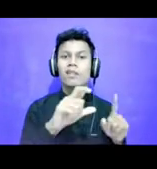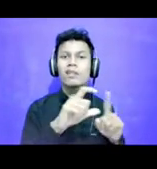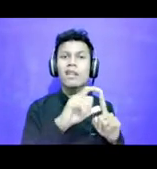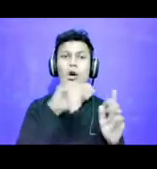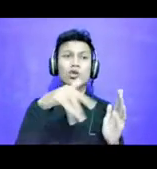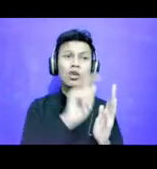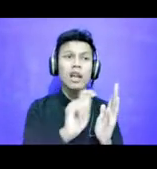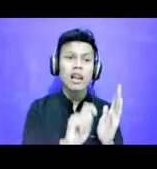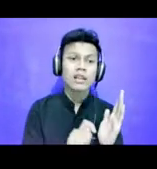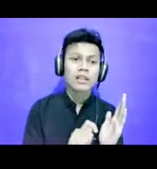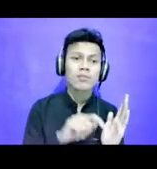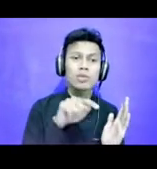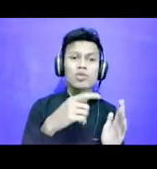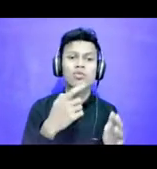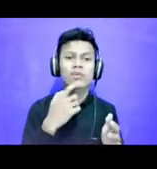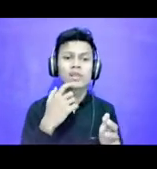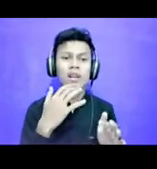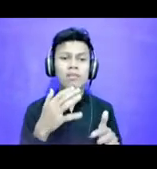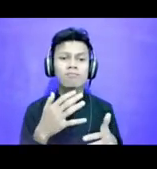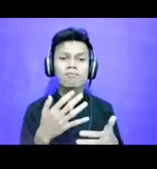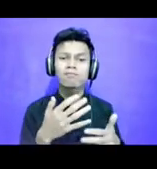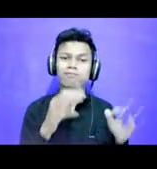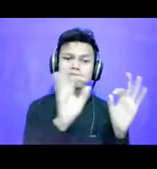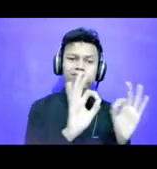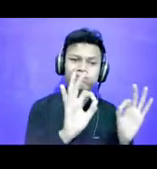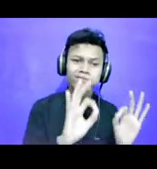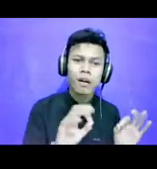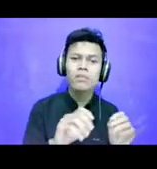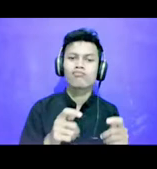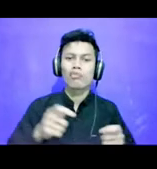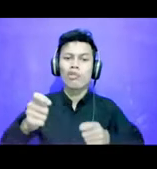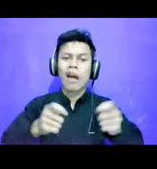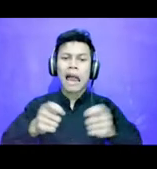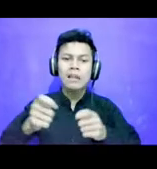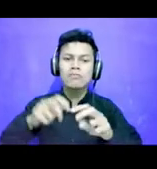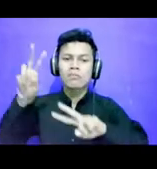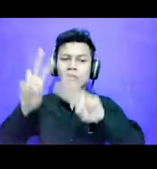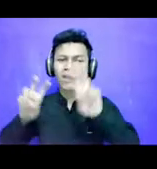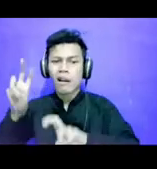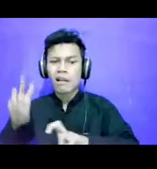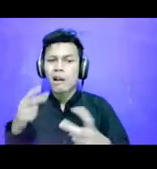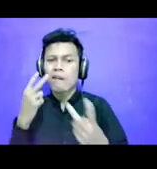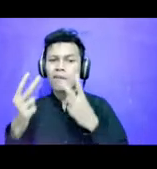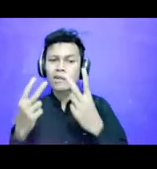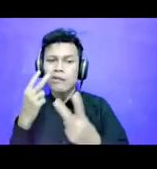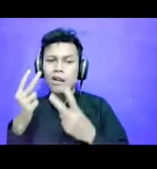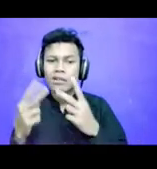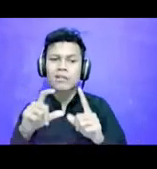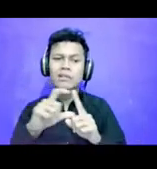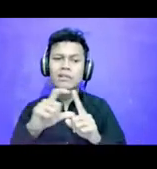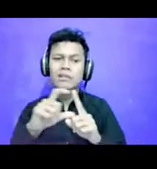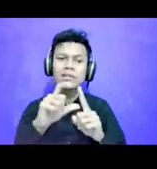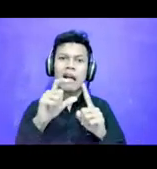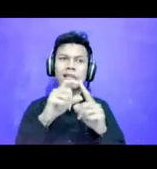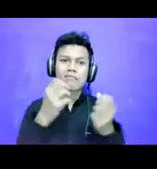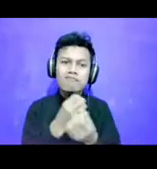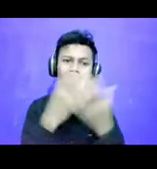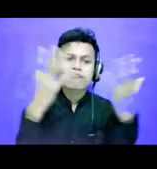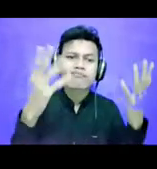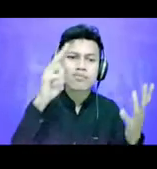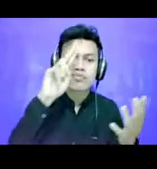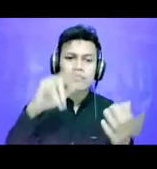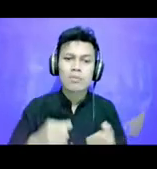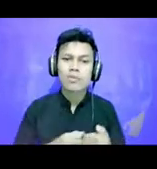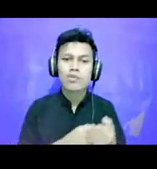Cleaning, organizing, analyzing, visualizing And publishing data to support The creation of act of